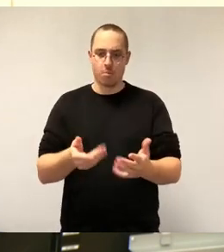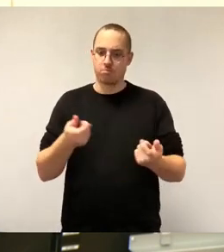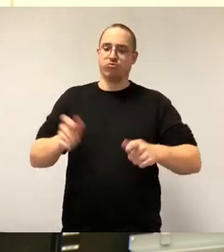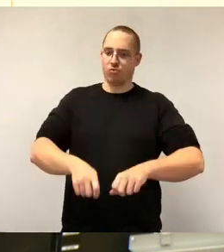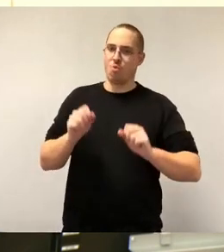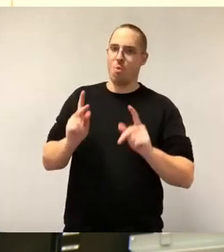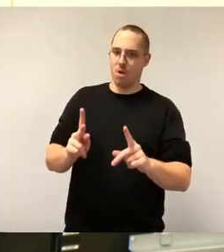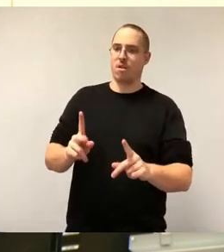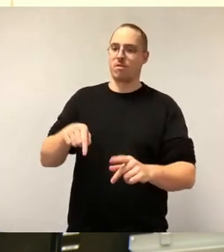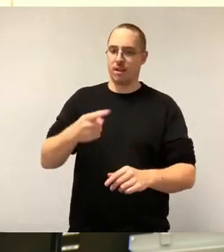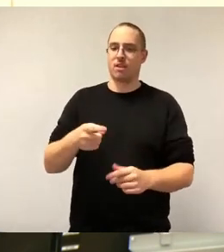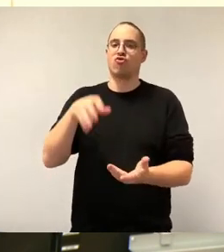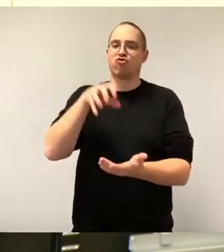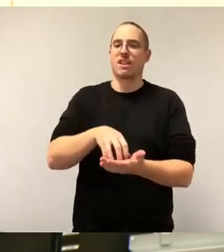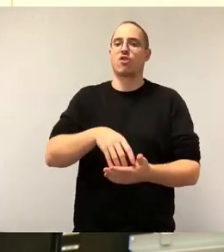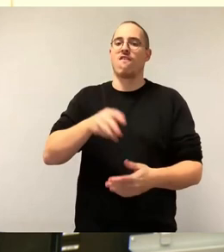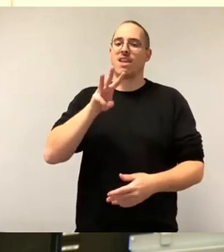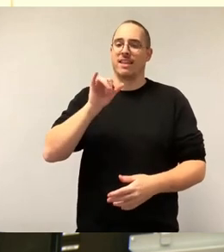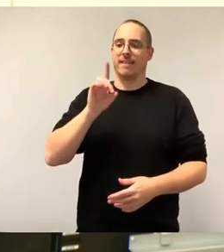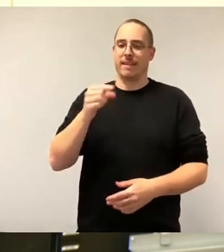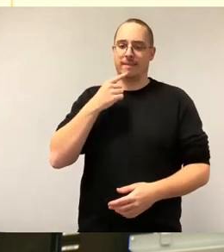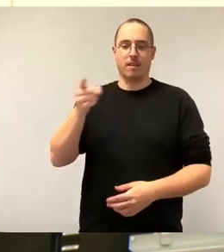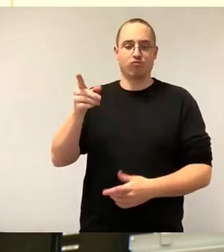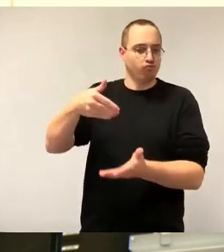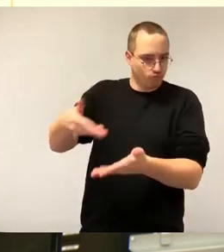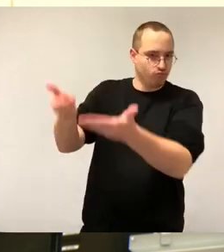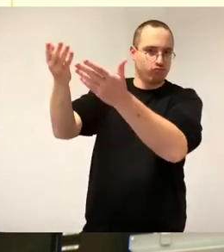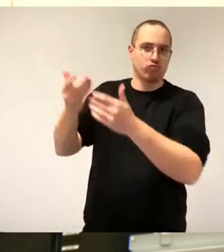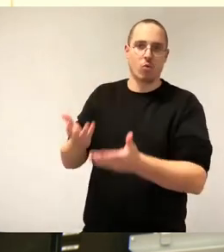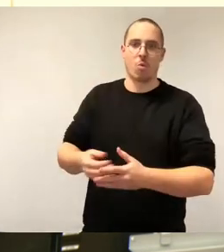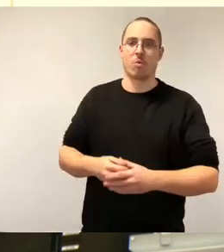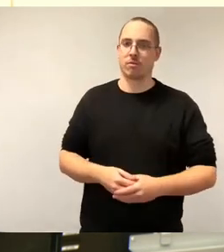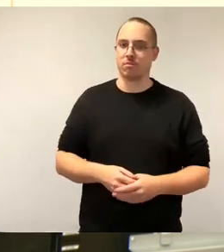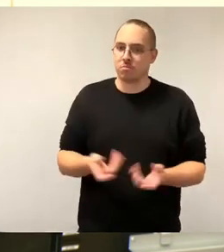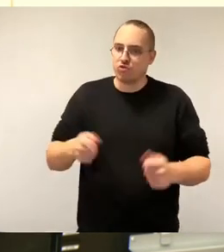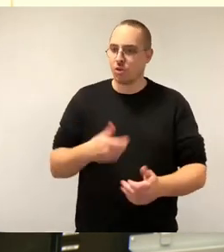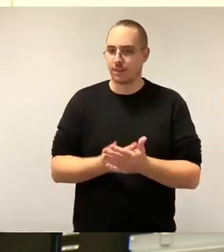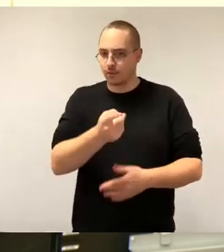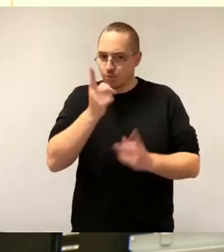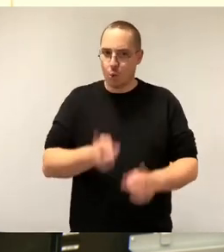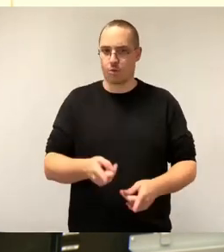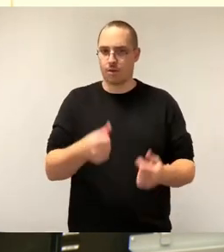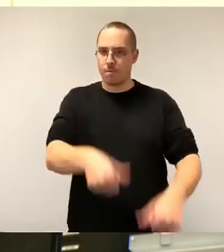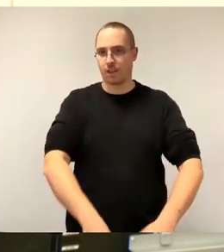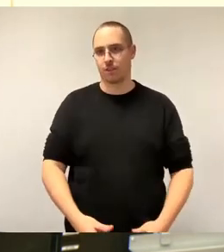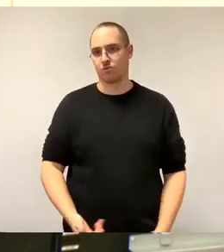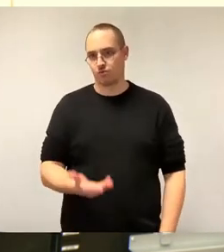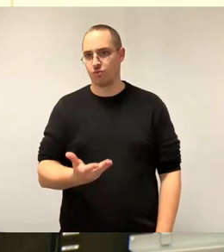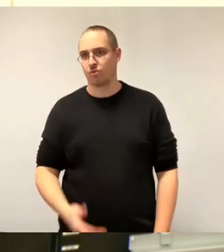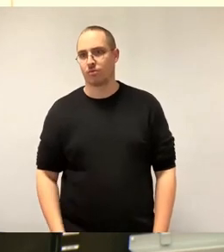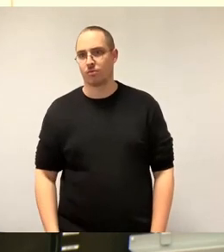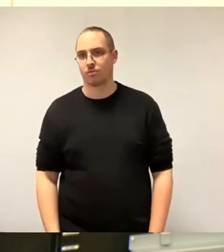WID. Das wollen wir erst mal ganz grundsätzlich festhalten. Insofern ist es auch ganz honorisch, dass diese Vorlage zehn Monate später auf dem Tisch liegt.